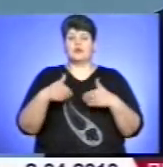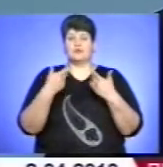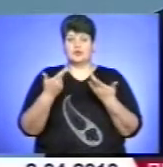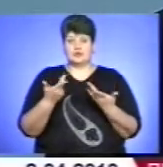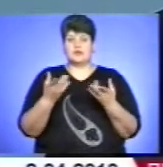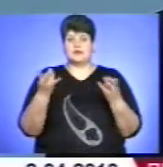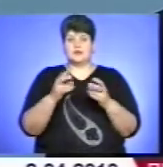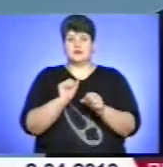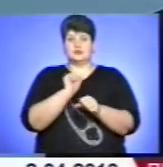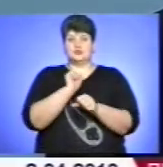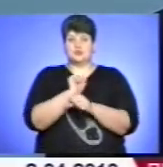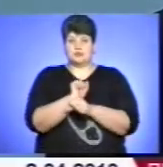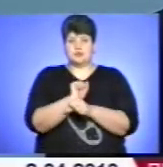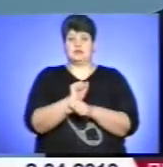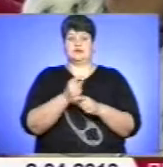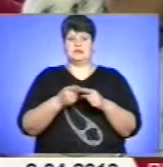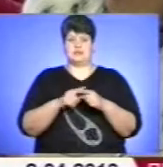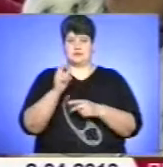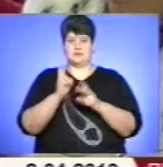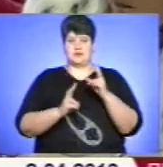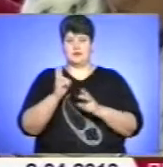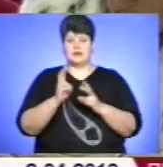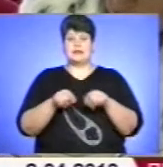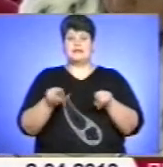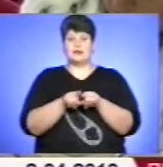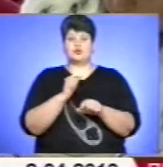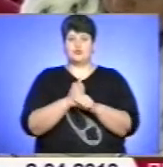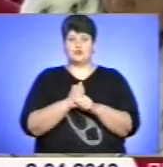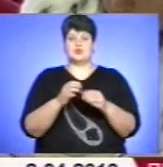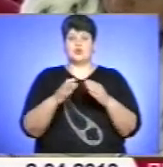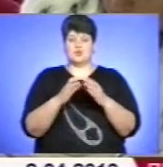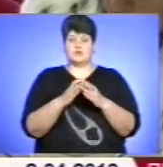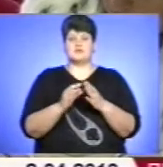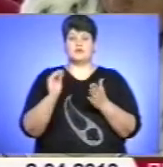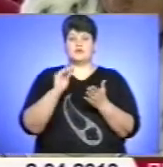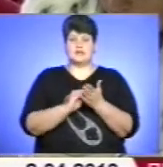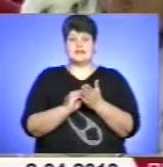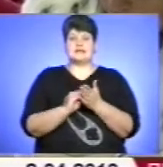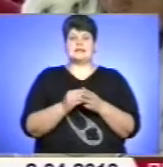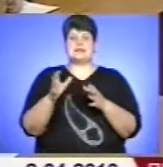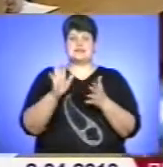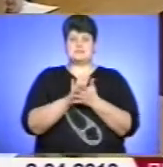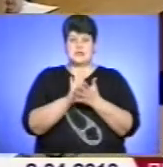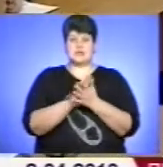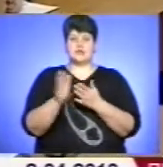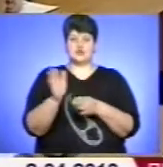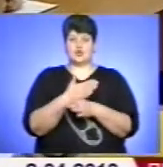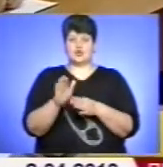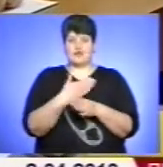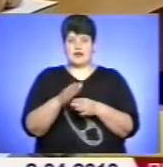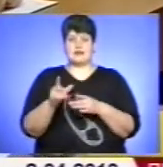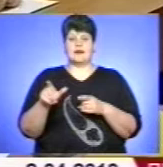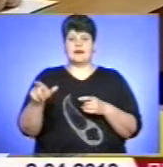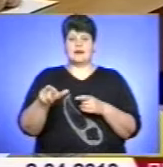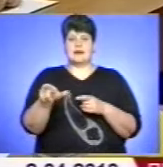консервації активів підприємства. Також робоча група обласної ради встановила, що сміттєсортувальна лінія, яку придбали для Тернопільщини в